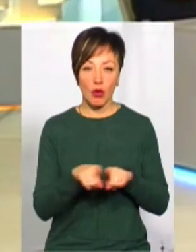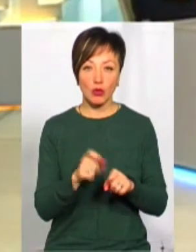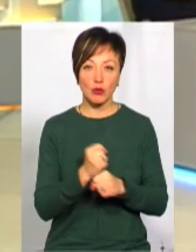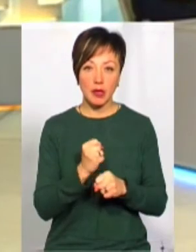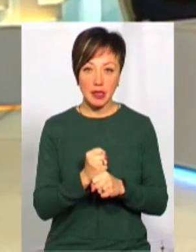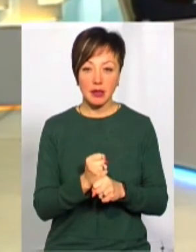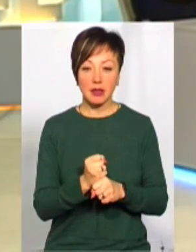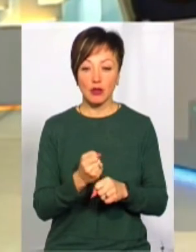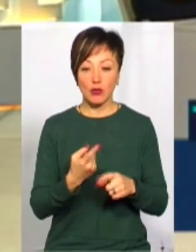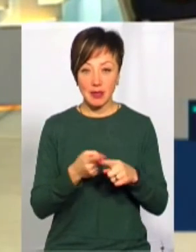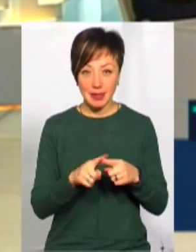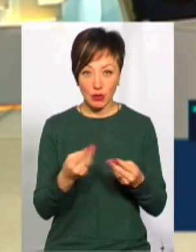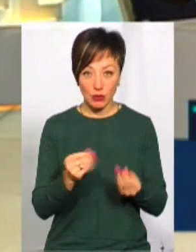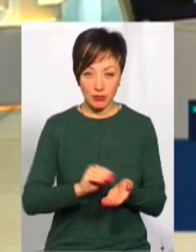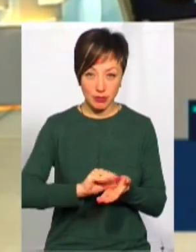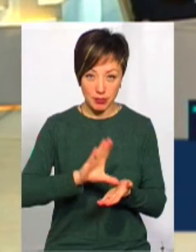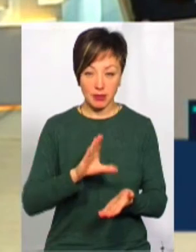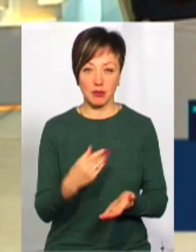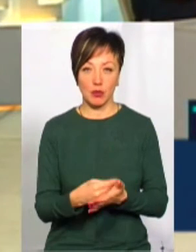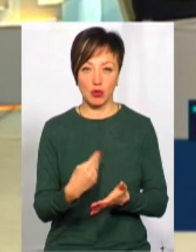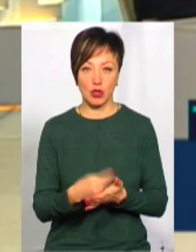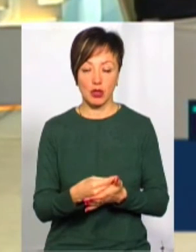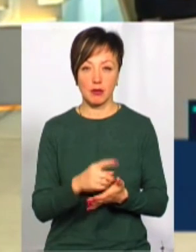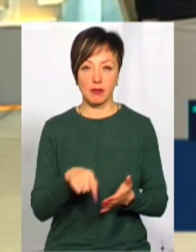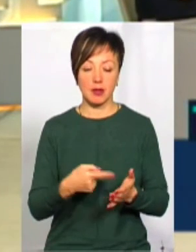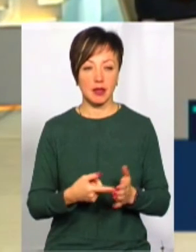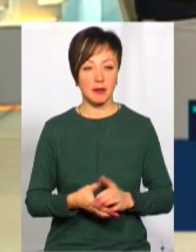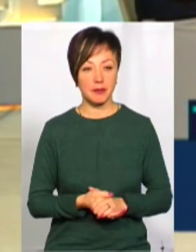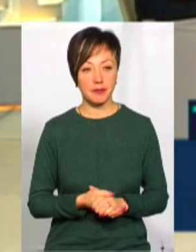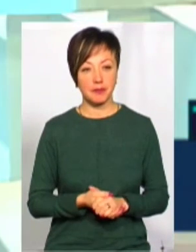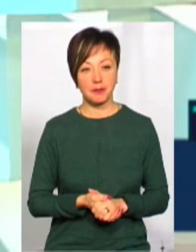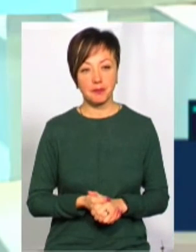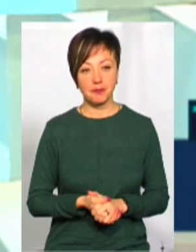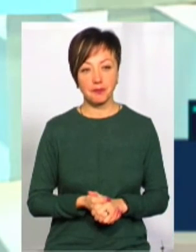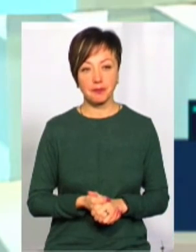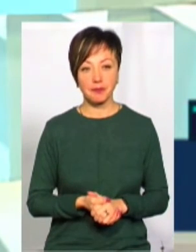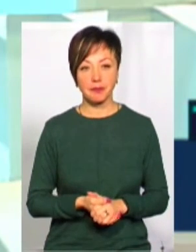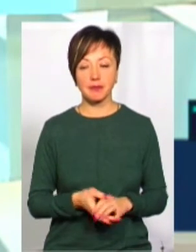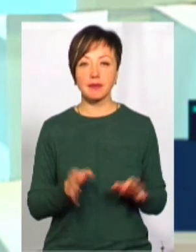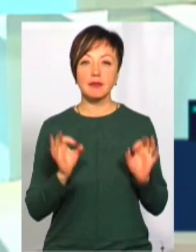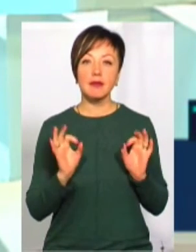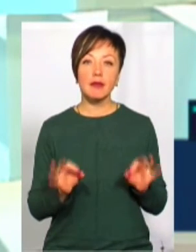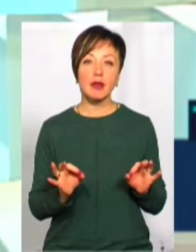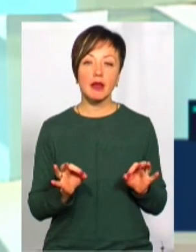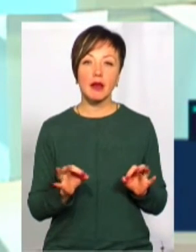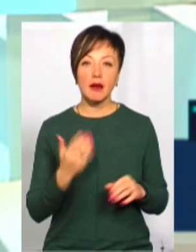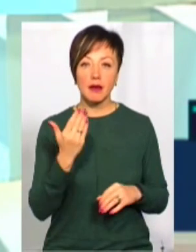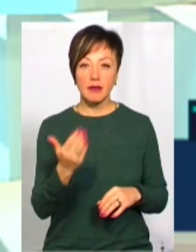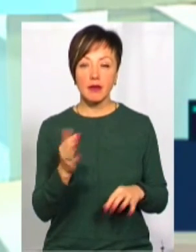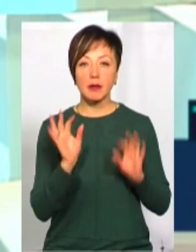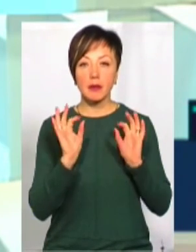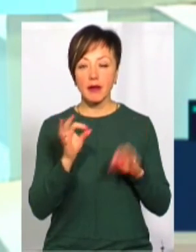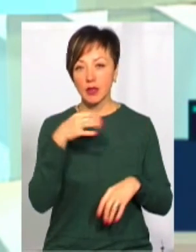зробити, щоб за рахунок цих коштів наповнити міську казну? Насправді, ви слушно